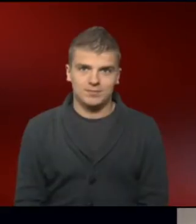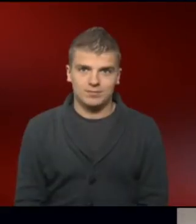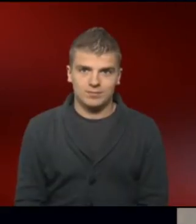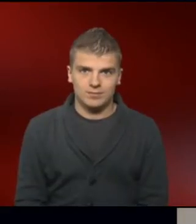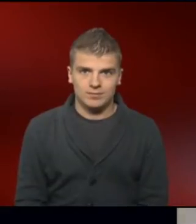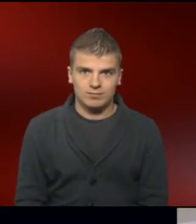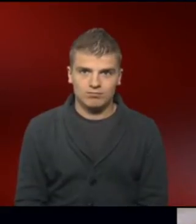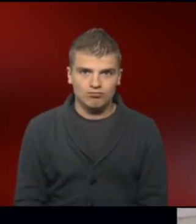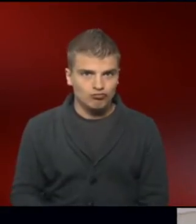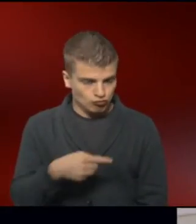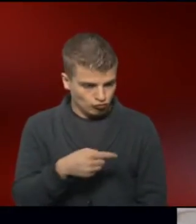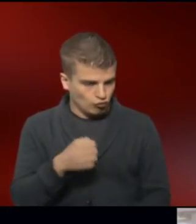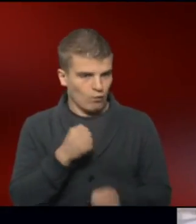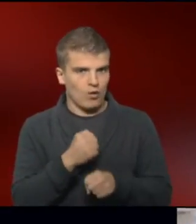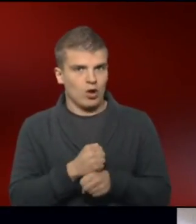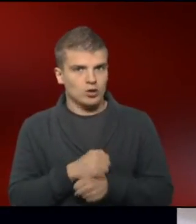bin soweit fertig.